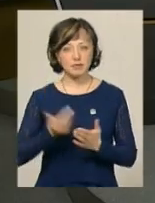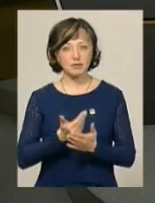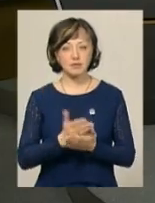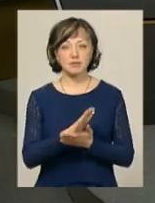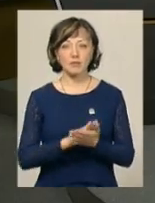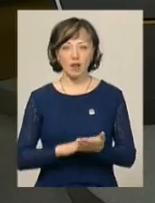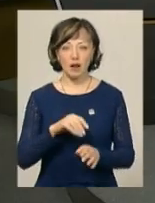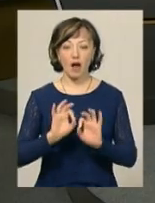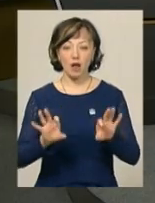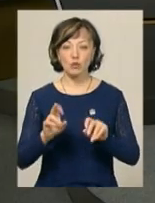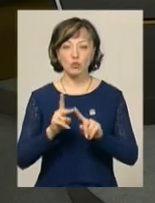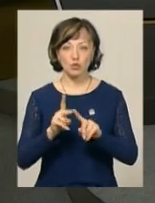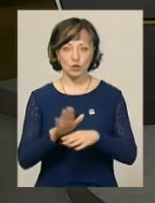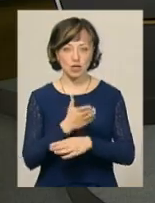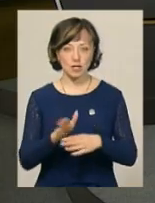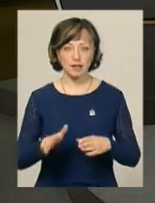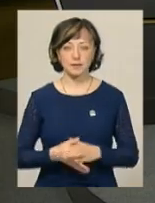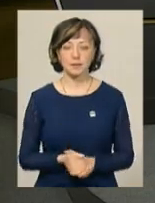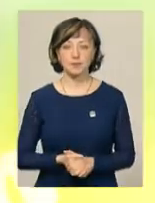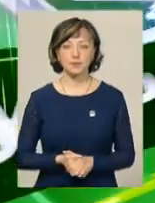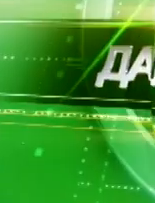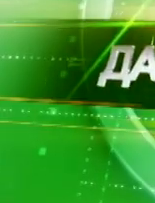панораму. Далі анонс її другої частини.